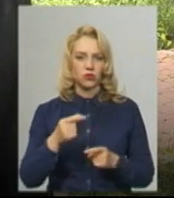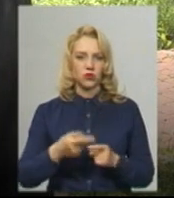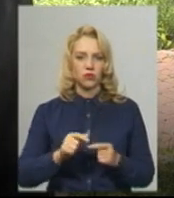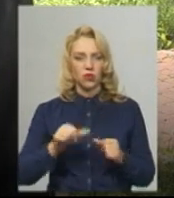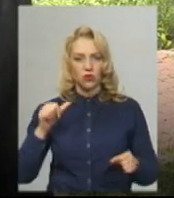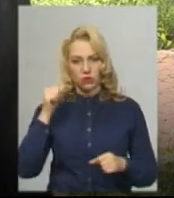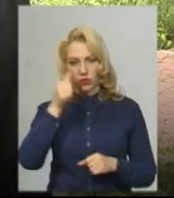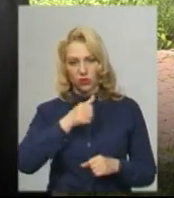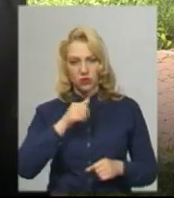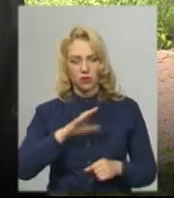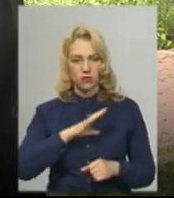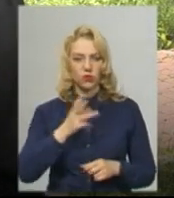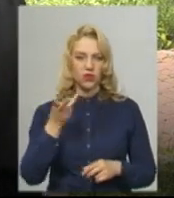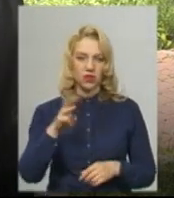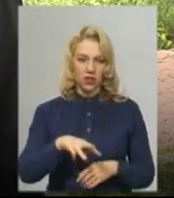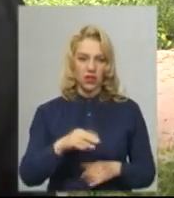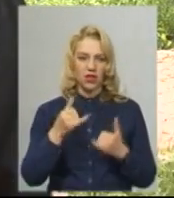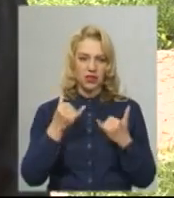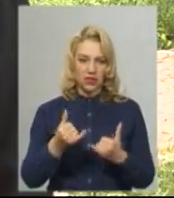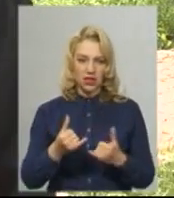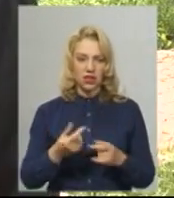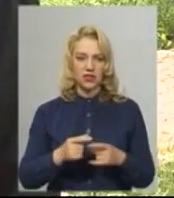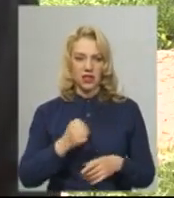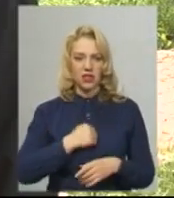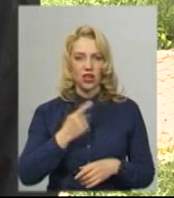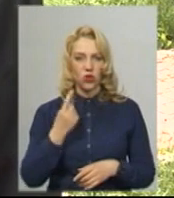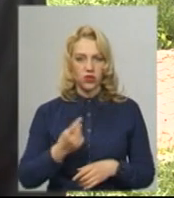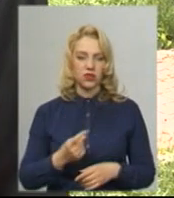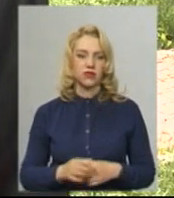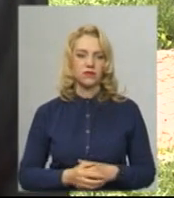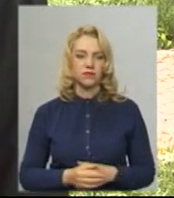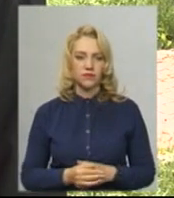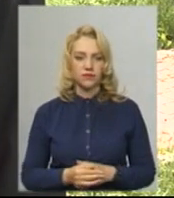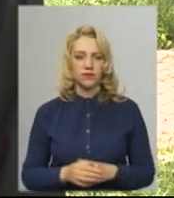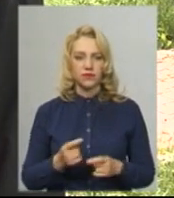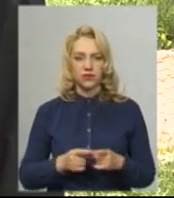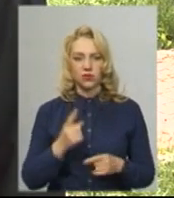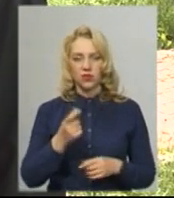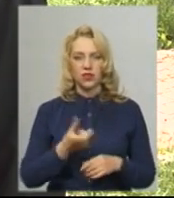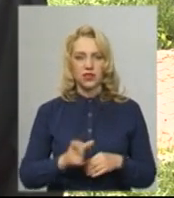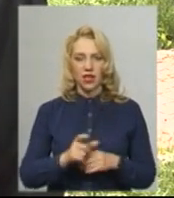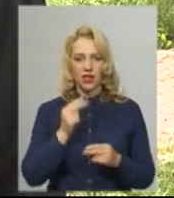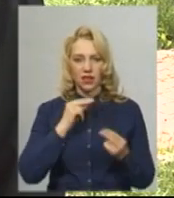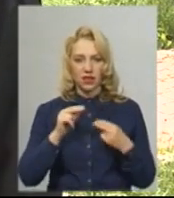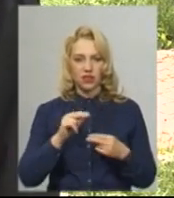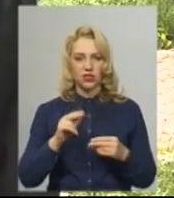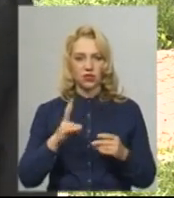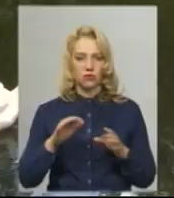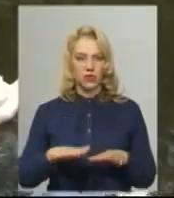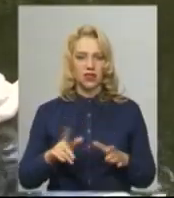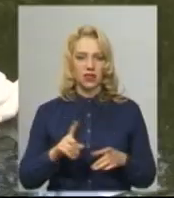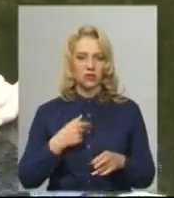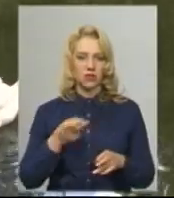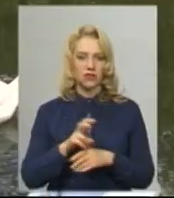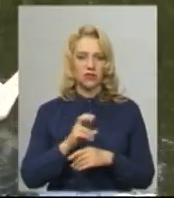року було навіть три їх. Зараз, на жаль, один. Це одне з найкращих місць, яке ми відвідимо